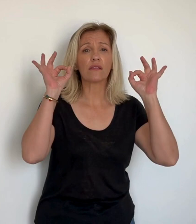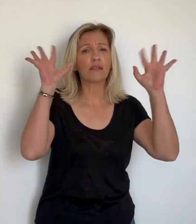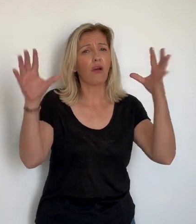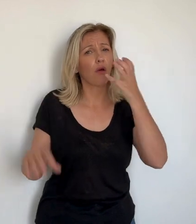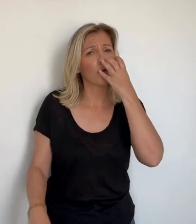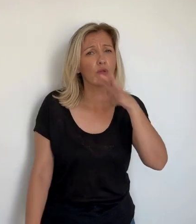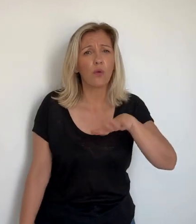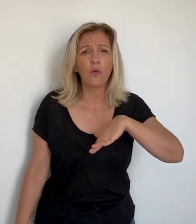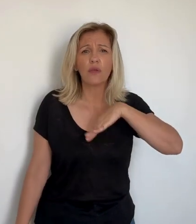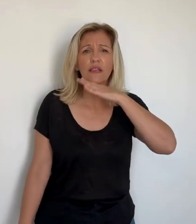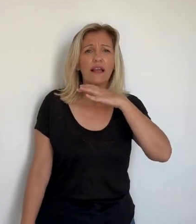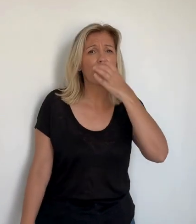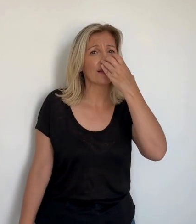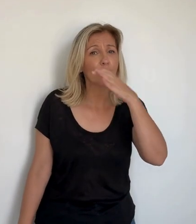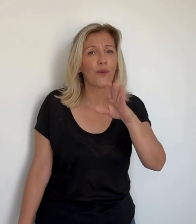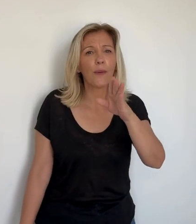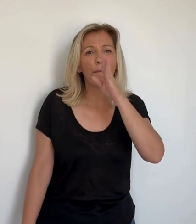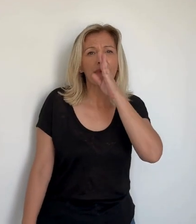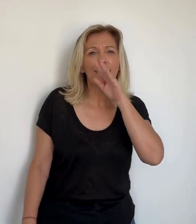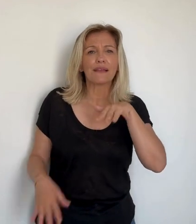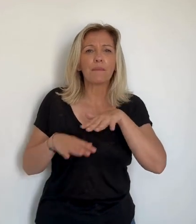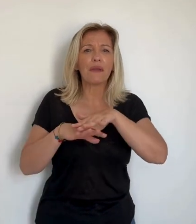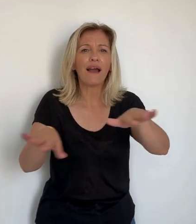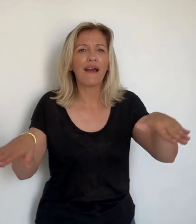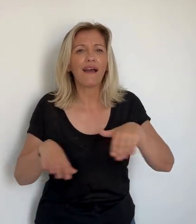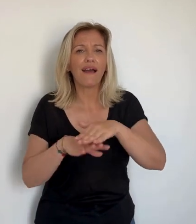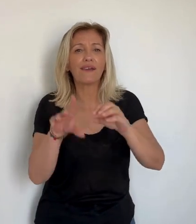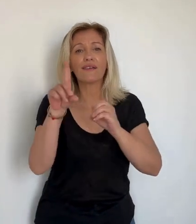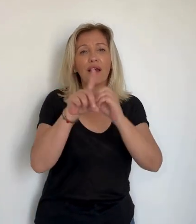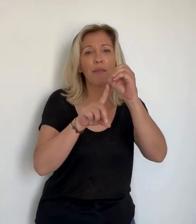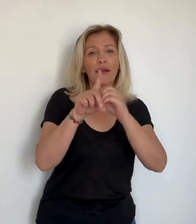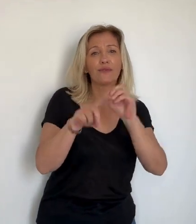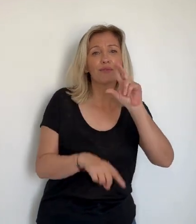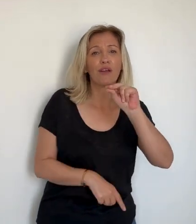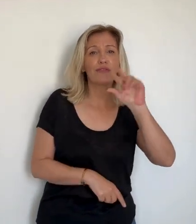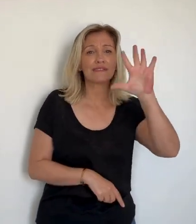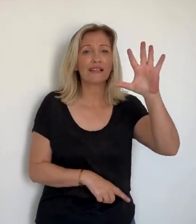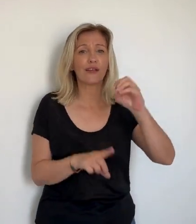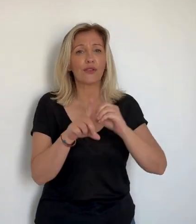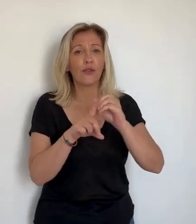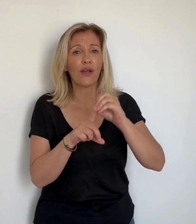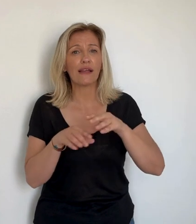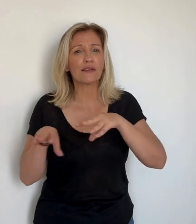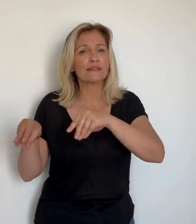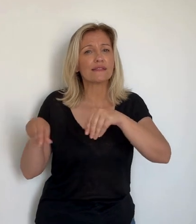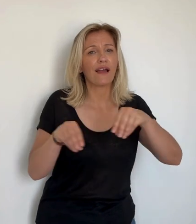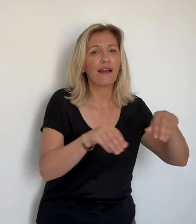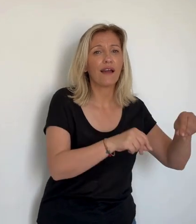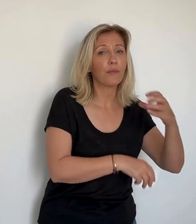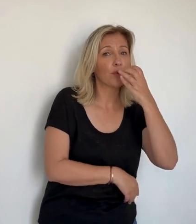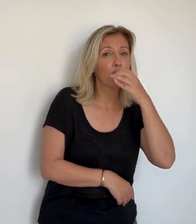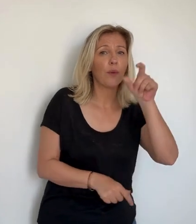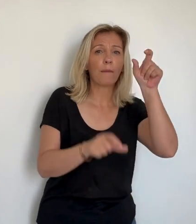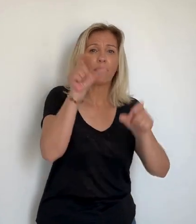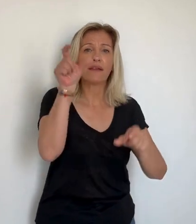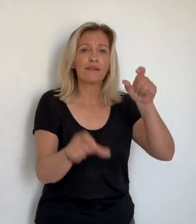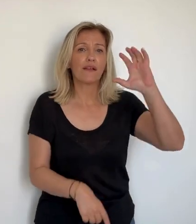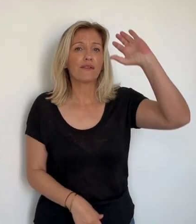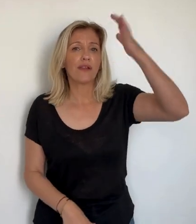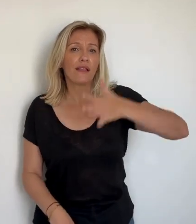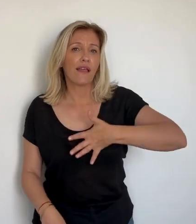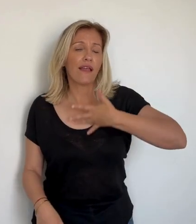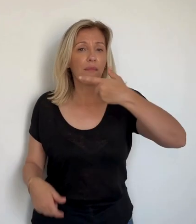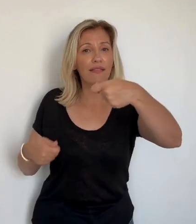et Tiffen-Urtis-Véria. Il fait chaud, très chaud même aujourd'hui. Sur la plage à midi, le thermomètre affiche